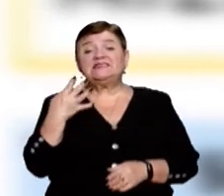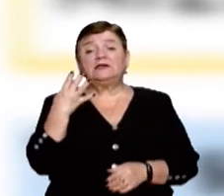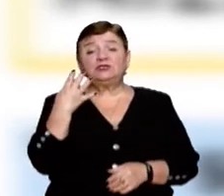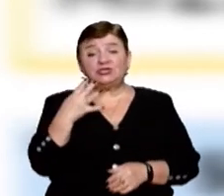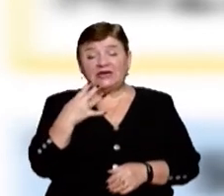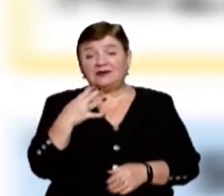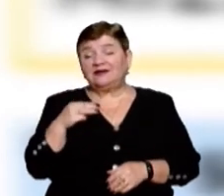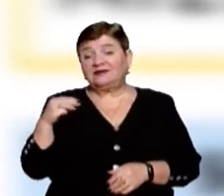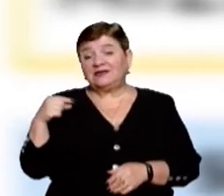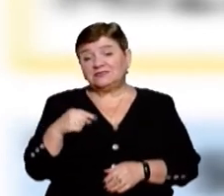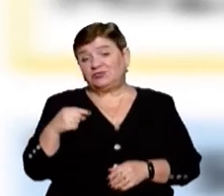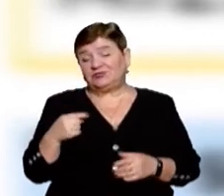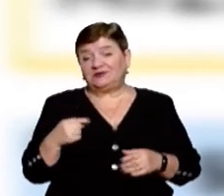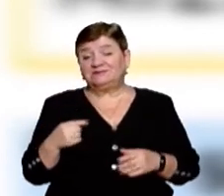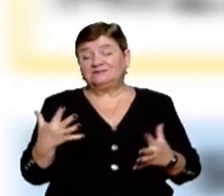тисячі вилікувалися.